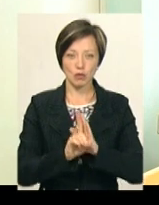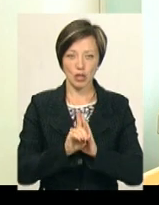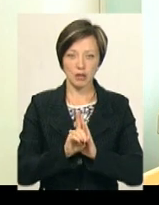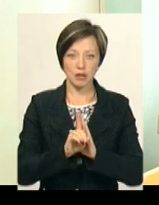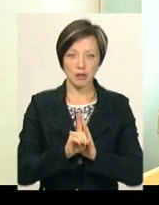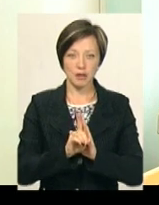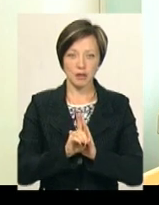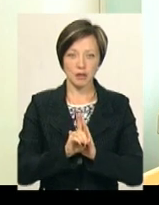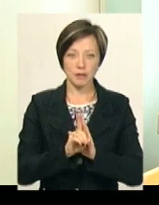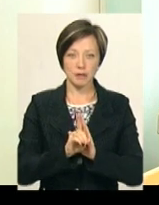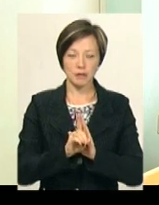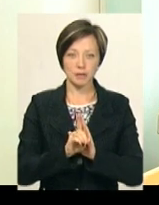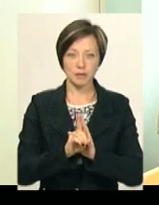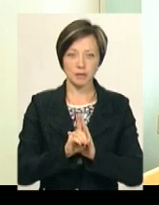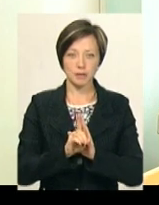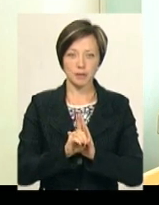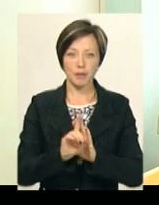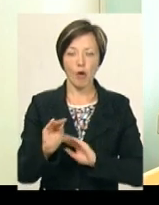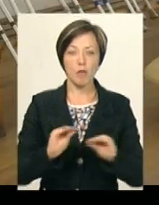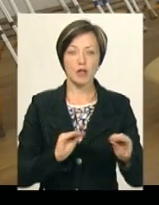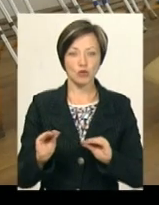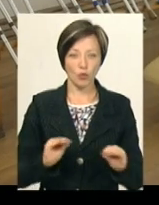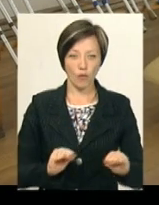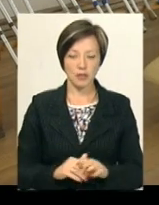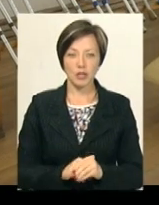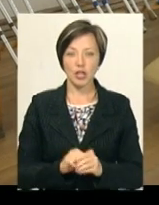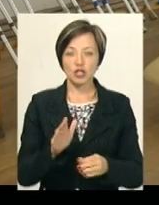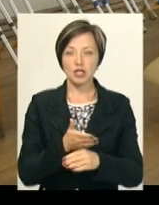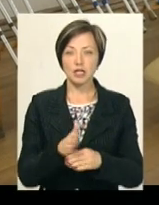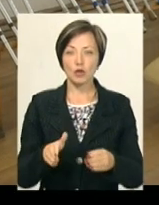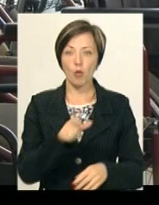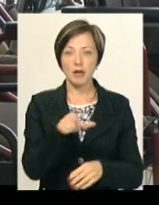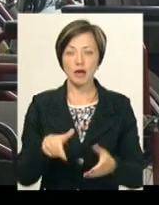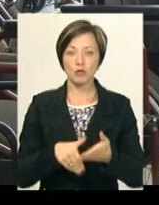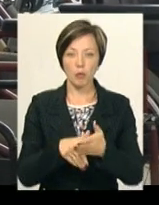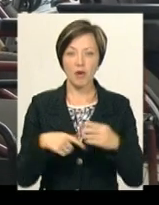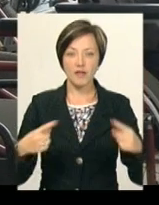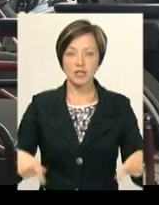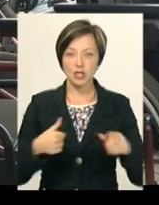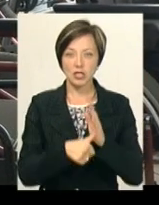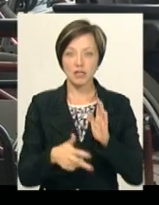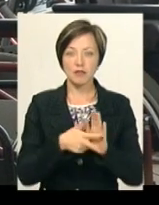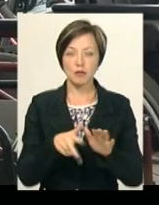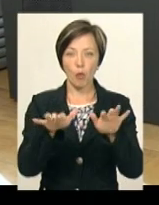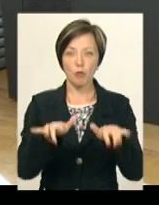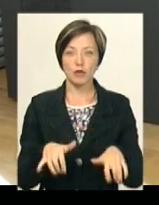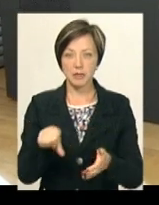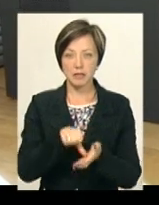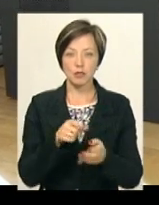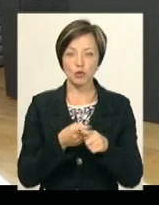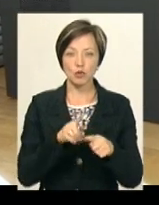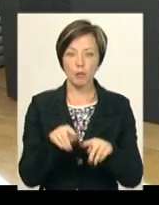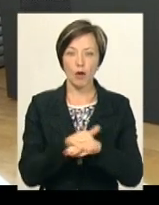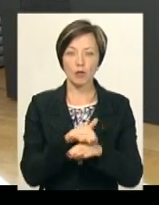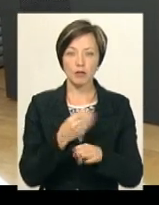облаштовувати. Частину гуманітарної допомоги – візки та 68 комп'ютерів. Представник цього ж